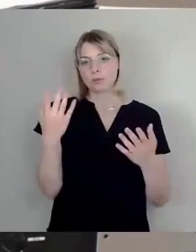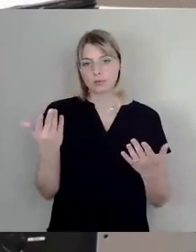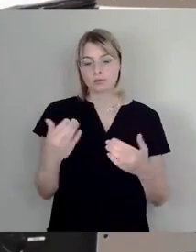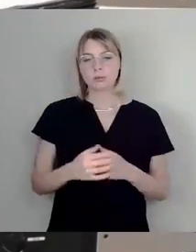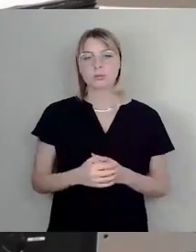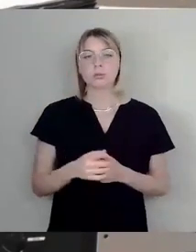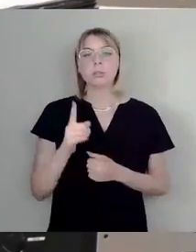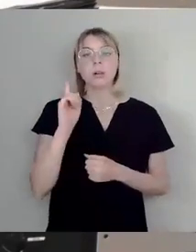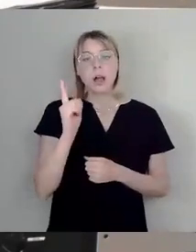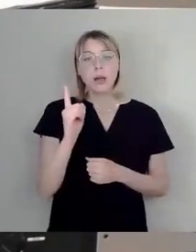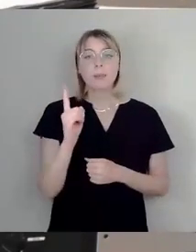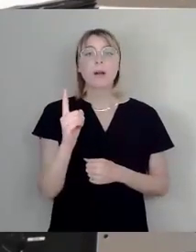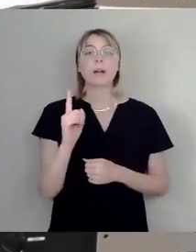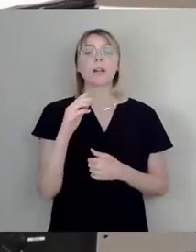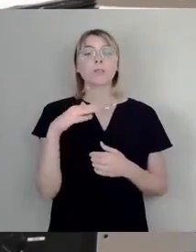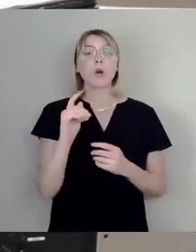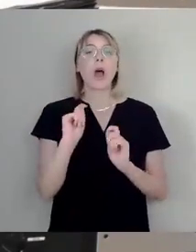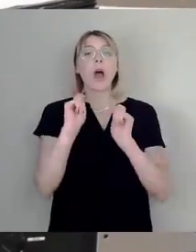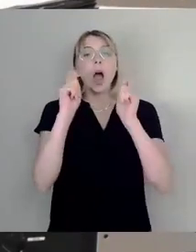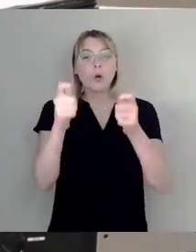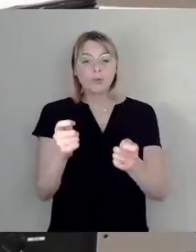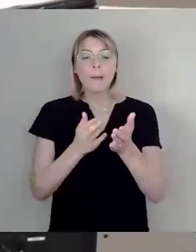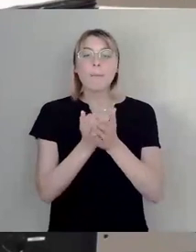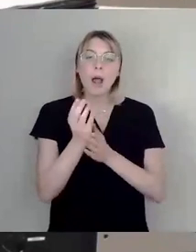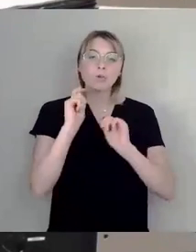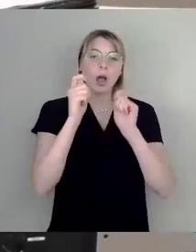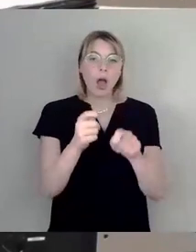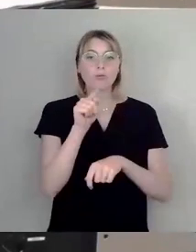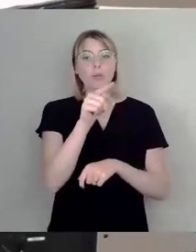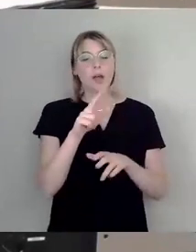Aber es ist dann eben ein Auftrag, ein Planungsauftrag an die Verwaltung.